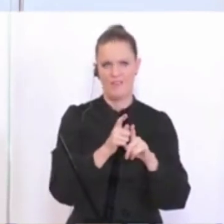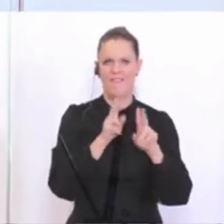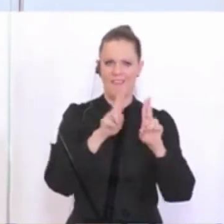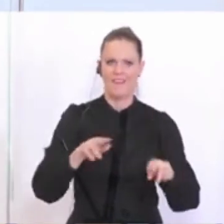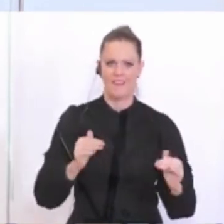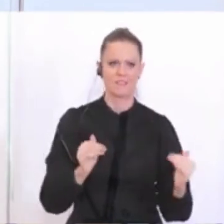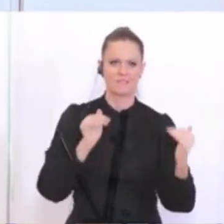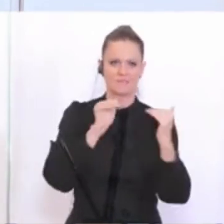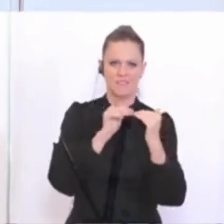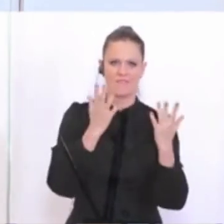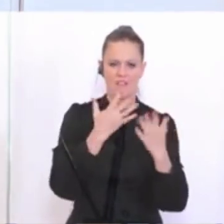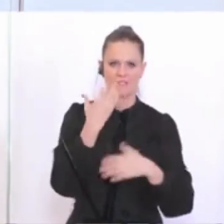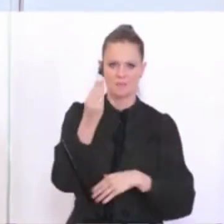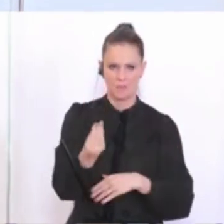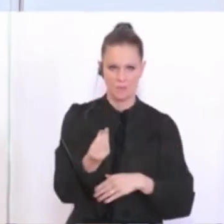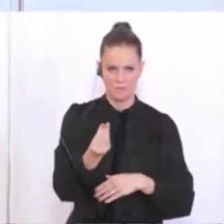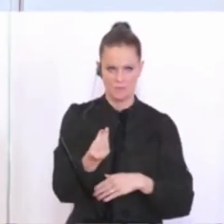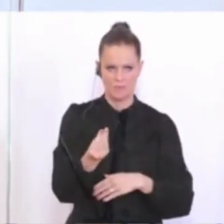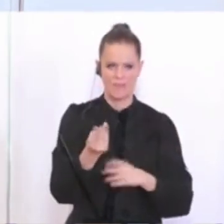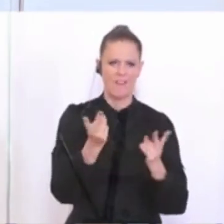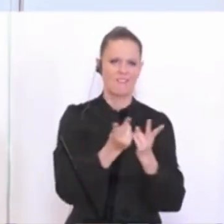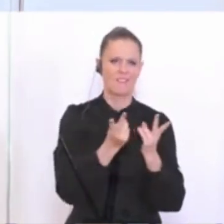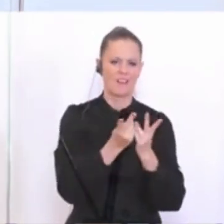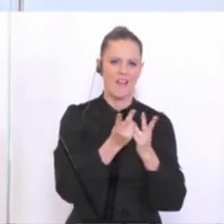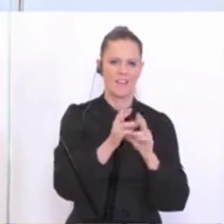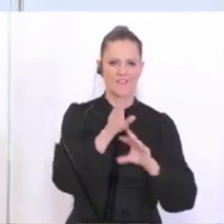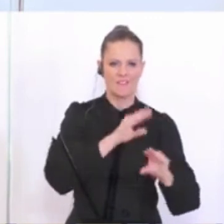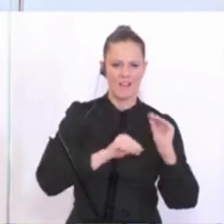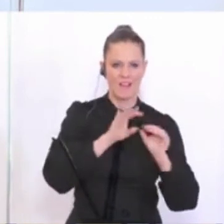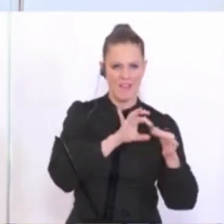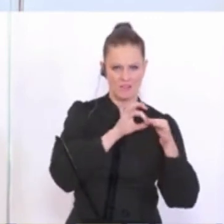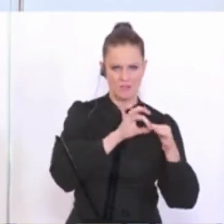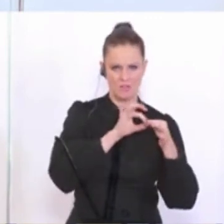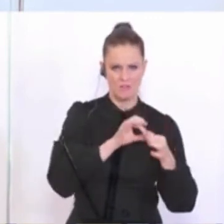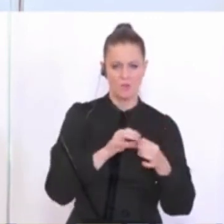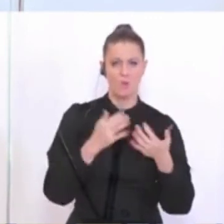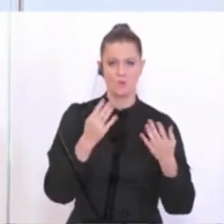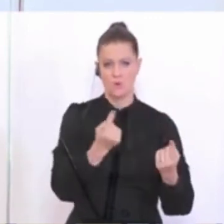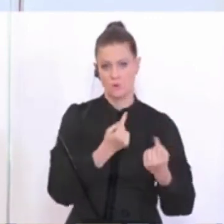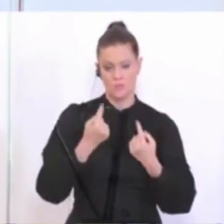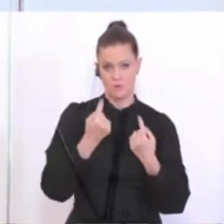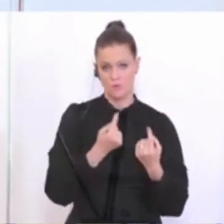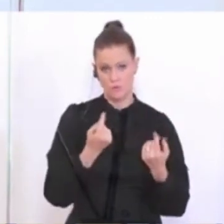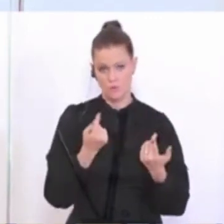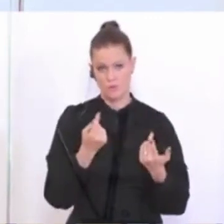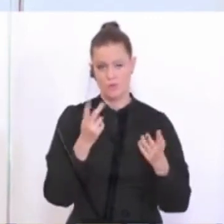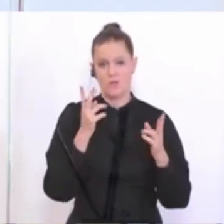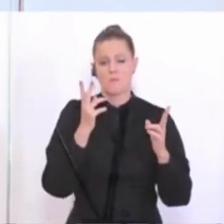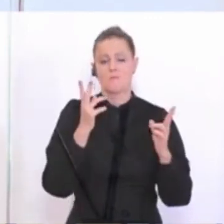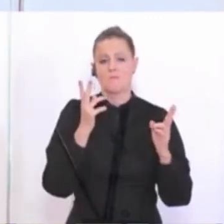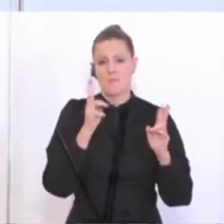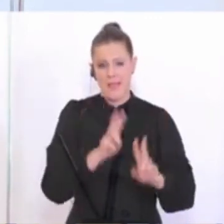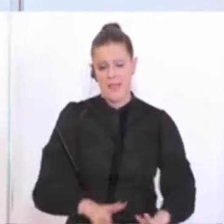entspringt, was hier refundiert wird, vergleichbar zu den jeweiligen Vereinen. Das wäre zum Beispiel was, was genau so nachempfunden